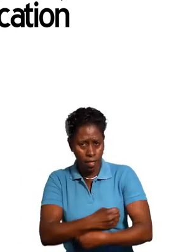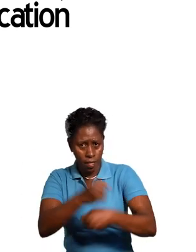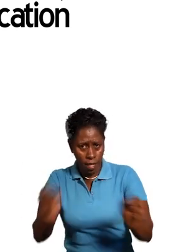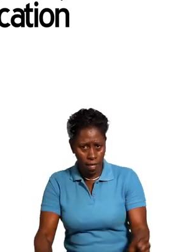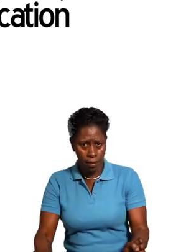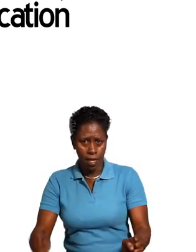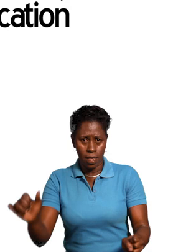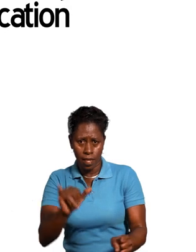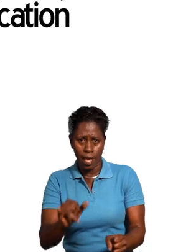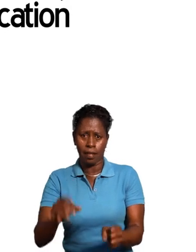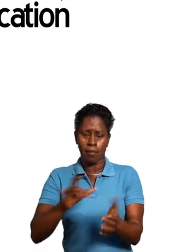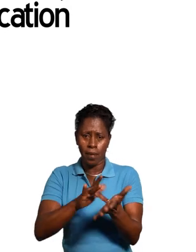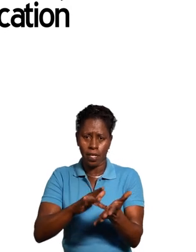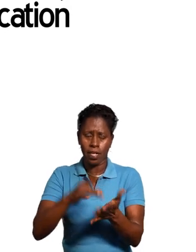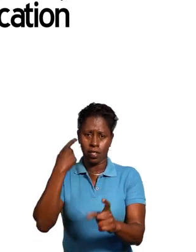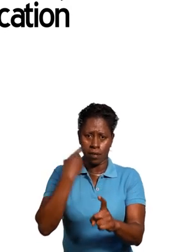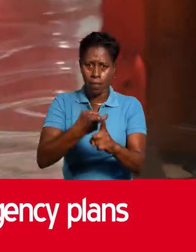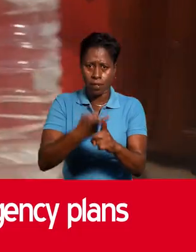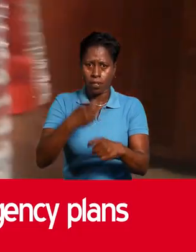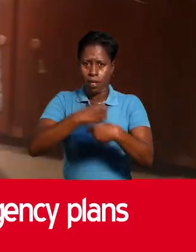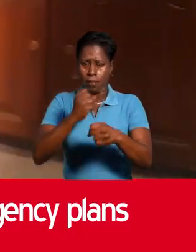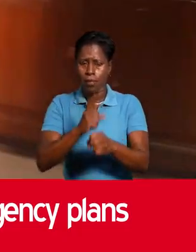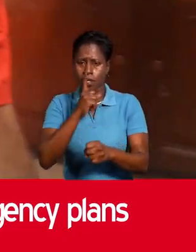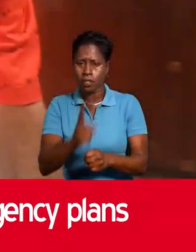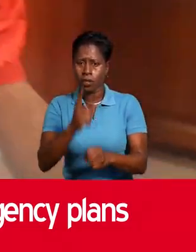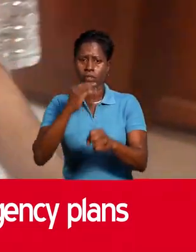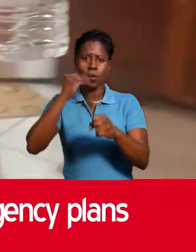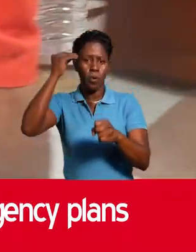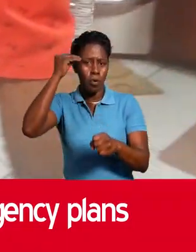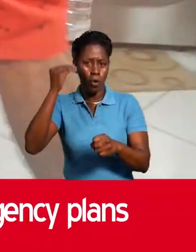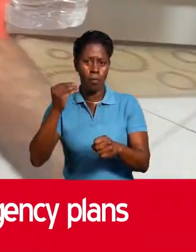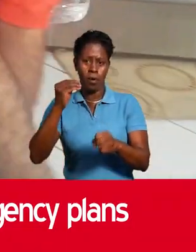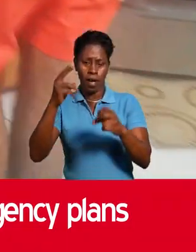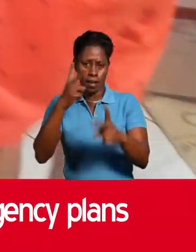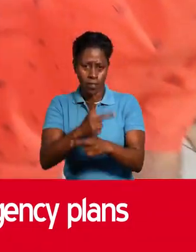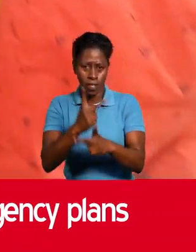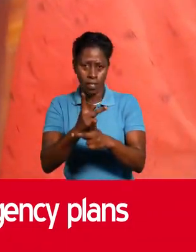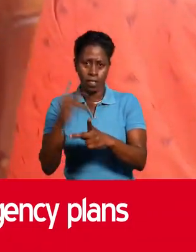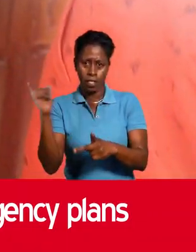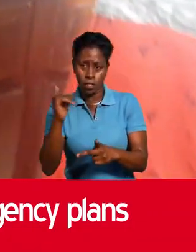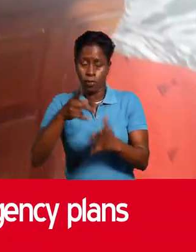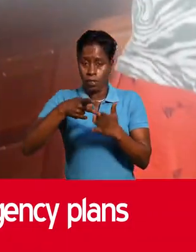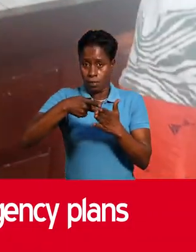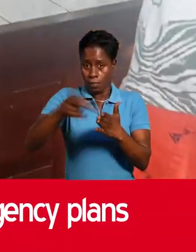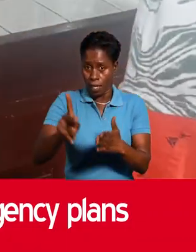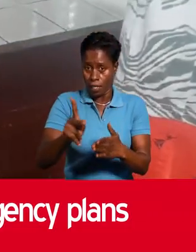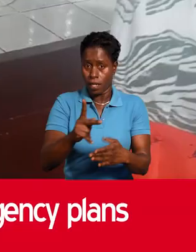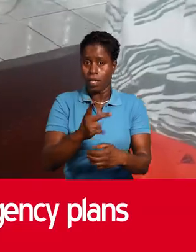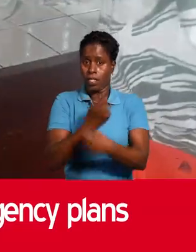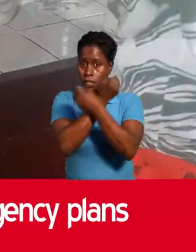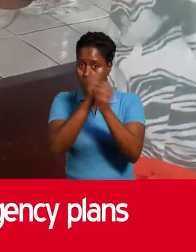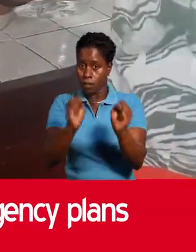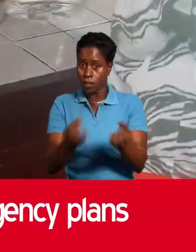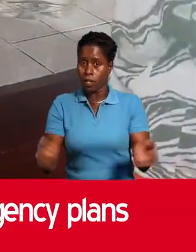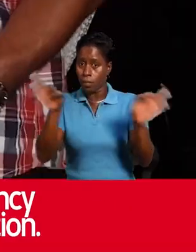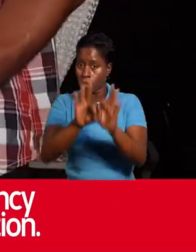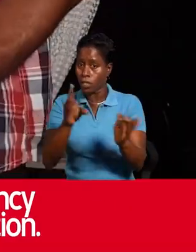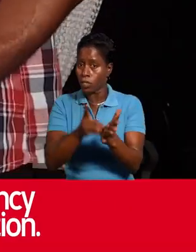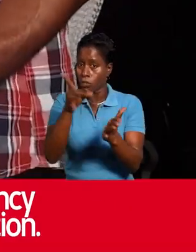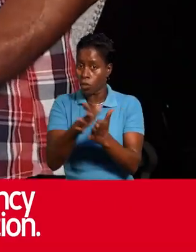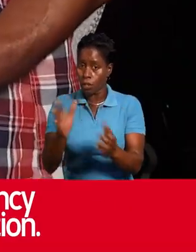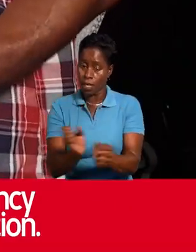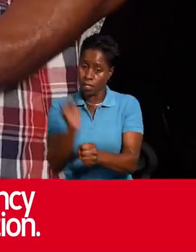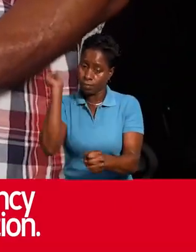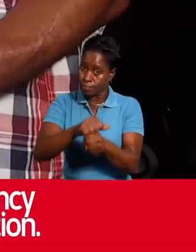kon dlo, manje, wimed ek batri, wekle. Asi we ki asi wansloto ek kayy wandat, ek chen